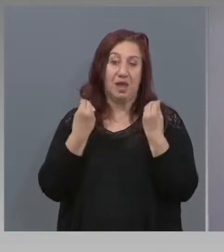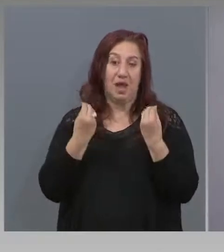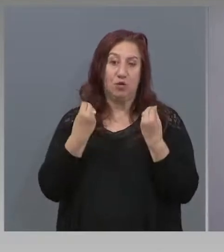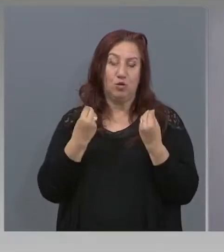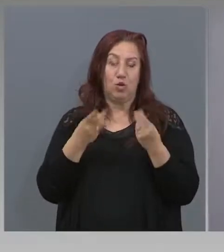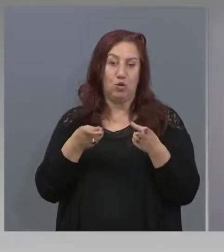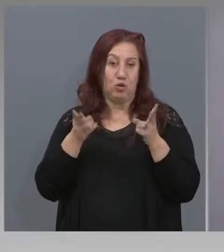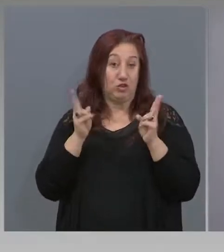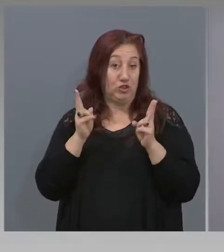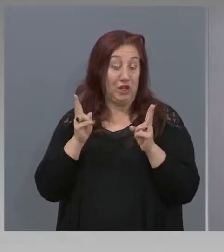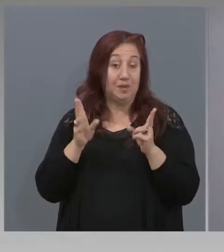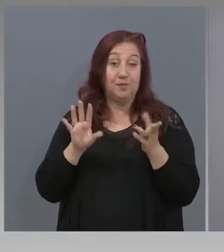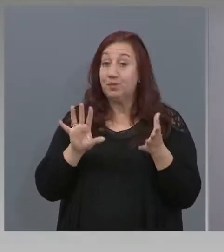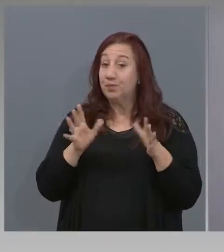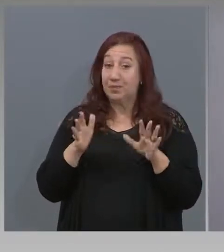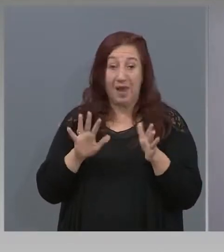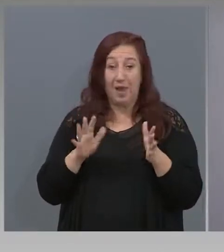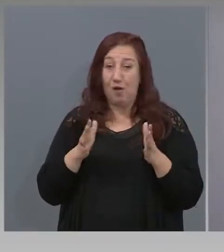специалистите,